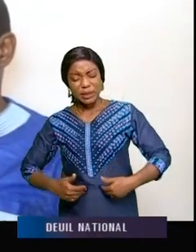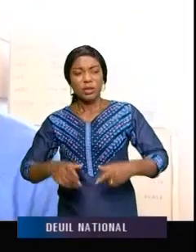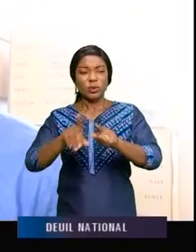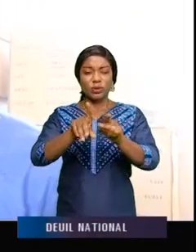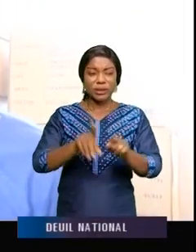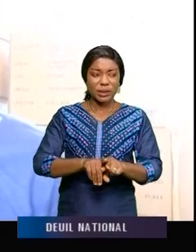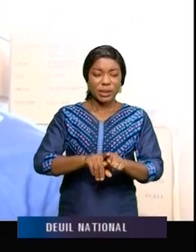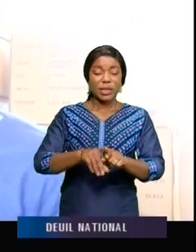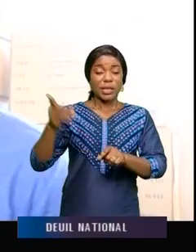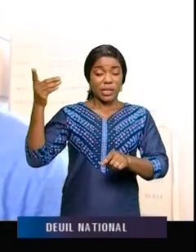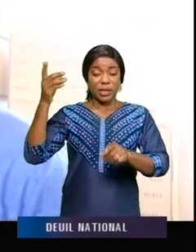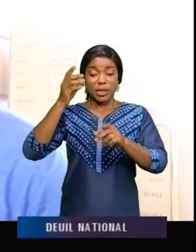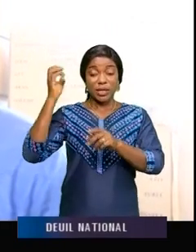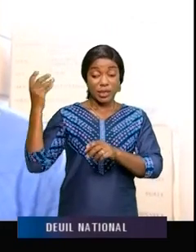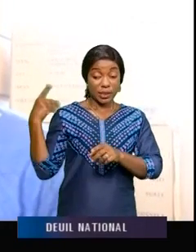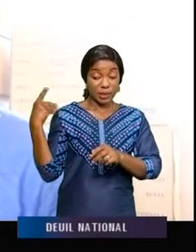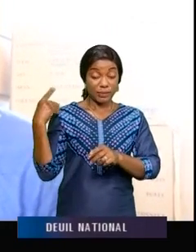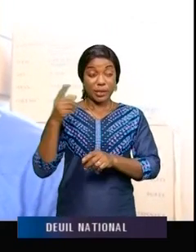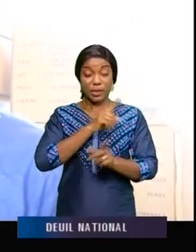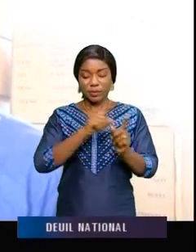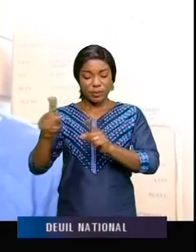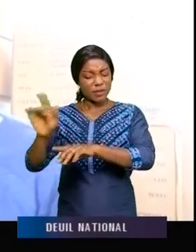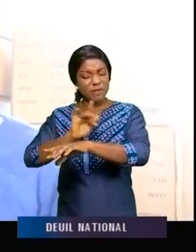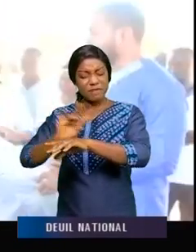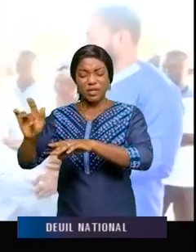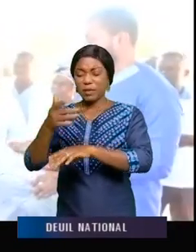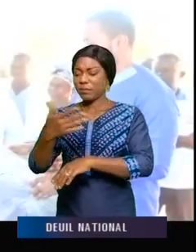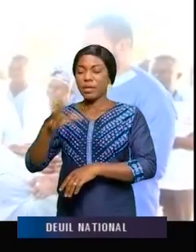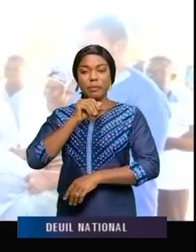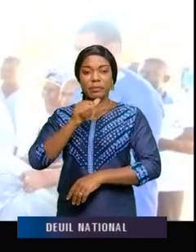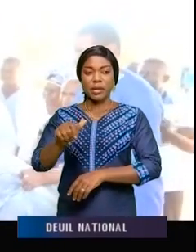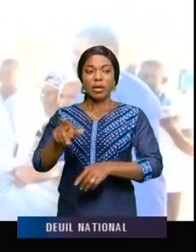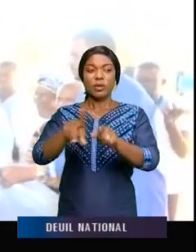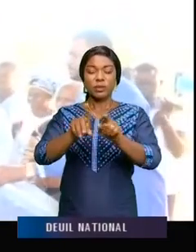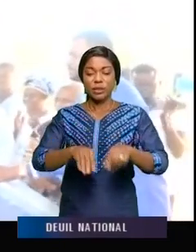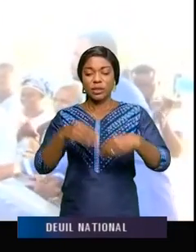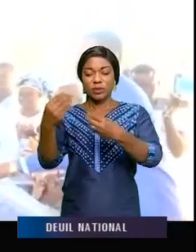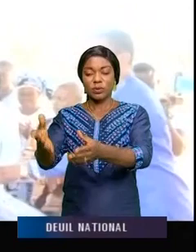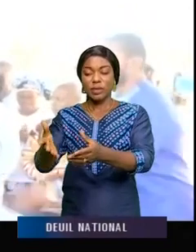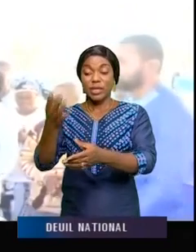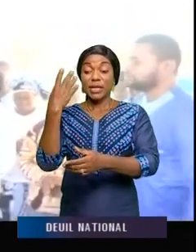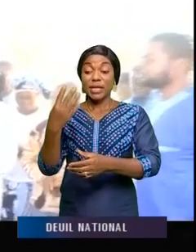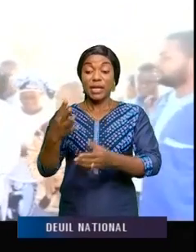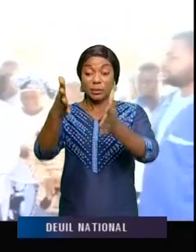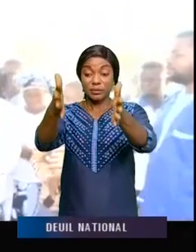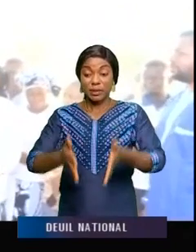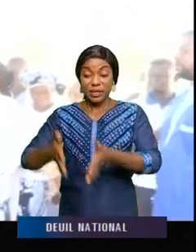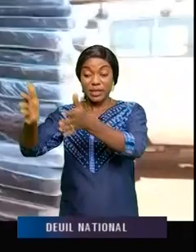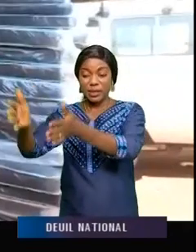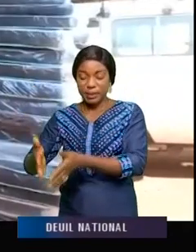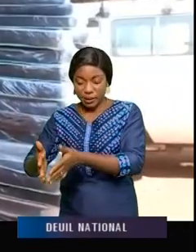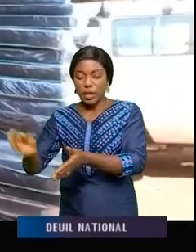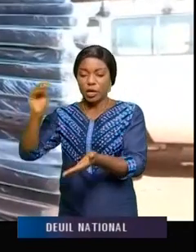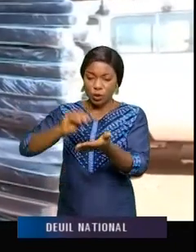pas rendu à mes vides. Pour le NM Fonds, il a fait un don de 40 matelas pour l'hôpital général de référence de Bouta et ses environs, y compris le